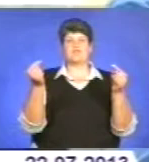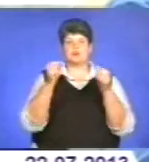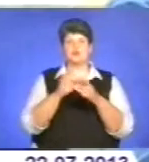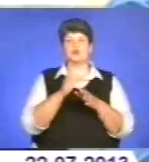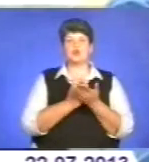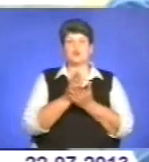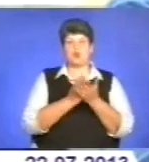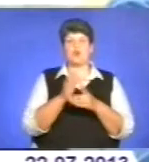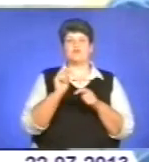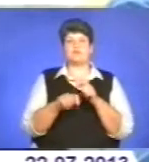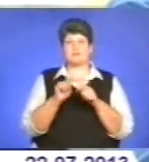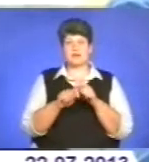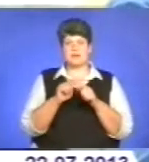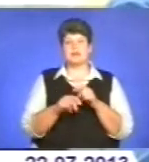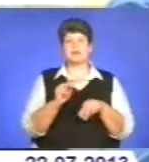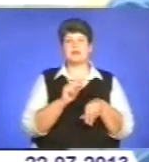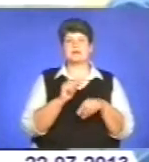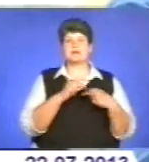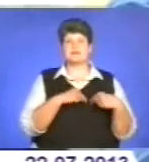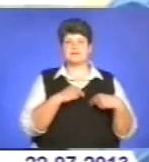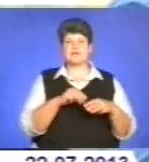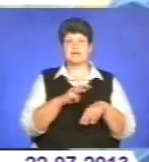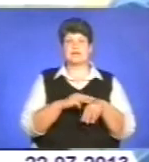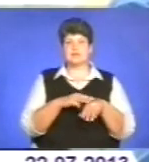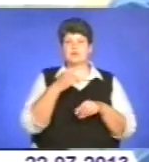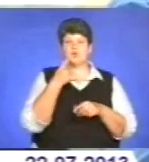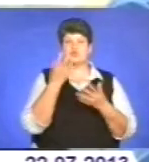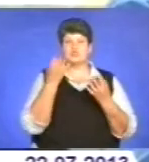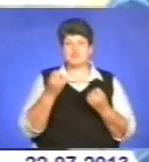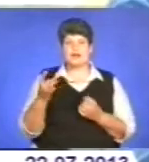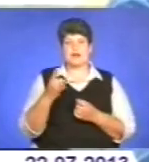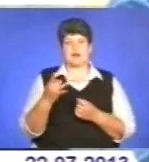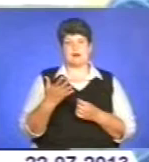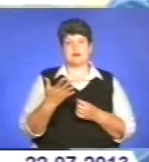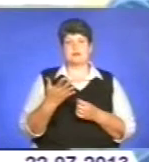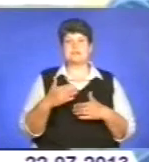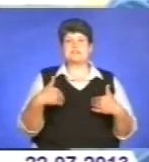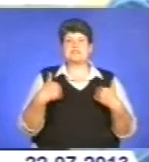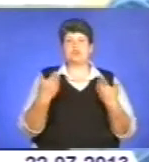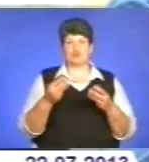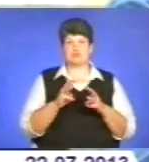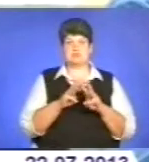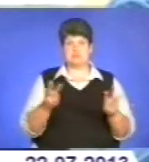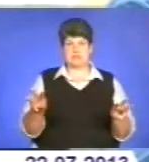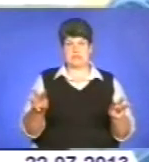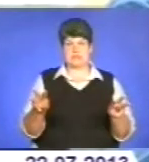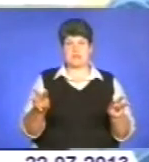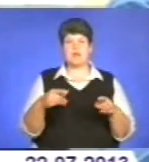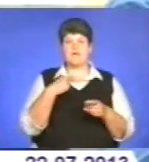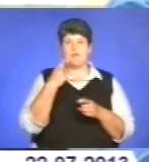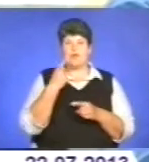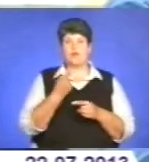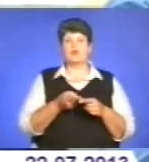перевідки. І працівники міліції ще раз звертаю вашу увагу. Відповідно до того, що звернувся міністр, вважаю звернення і